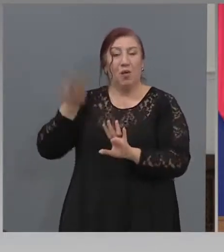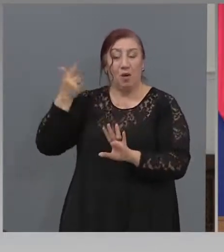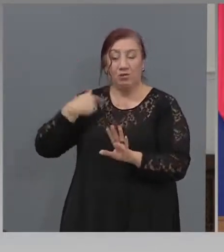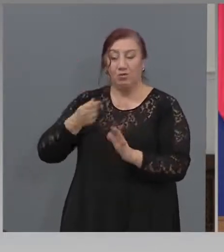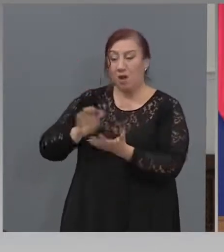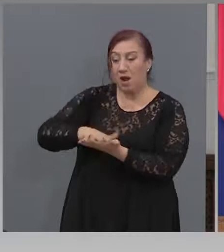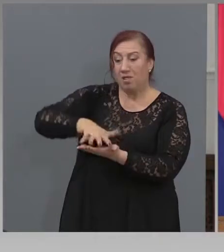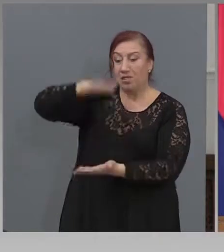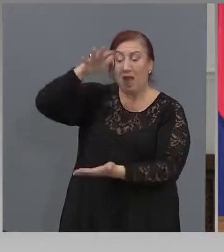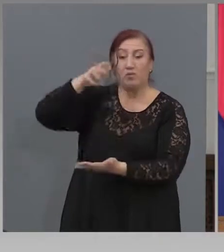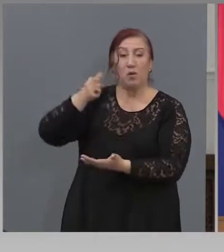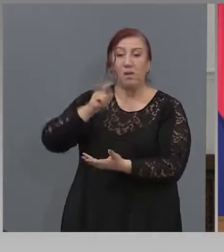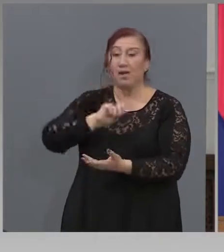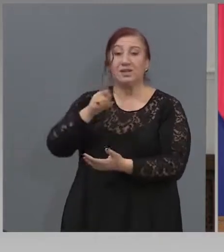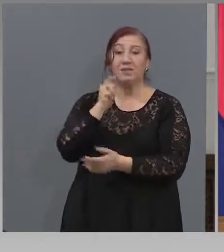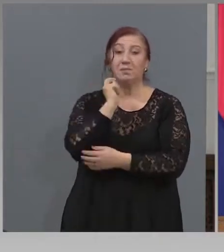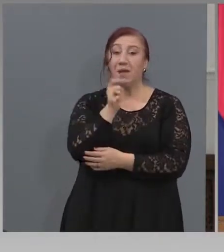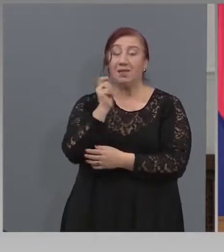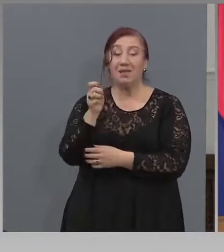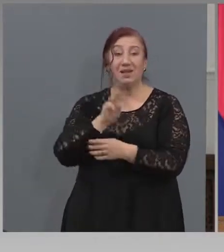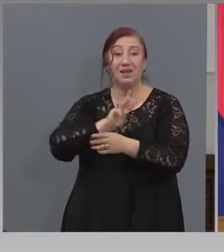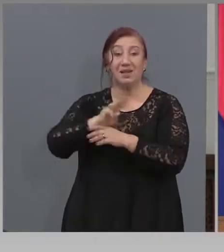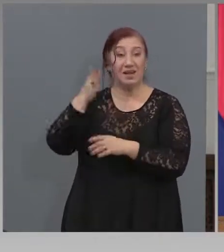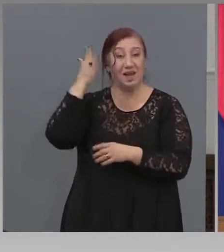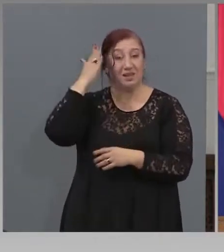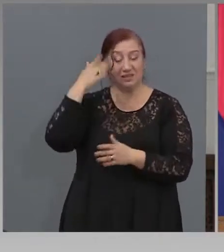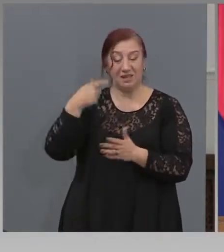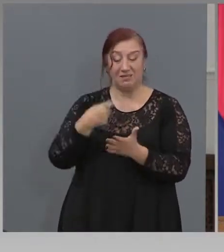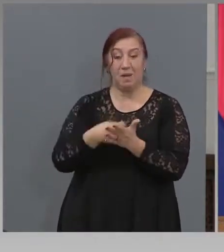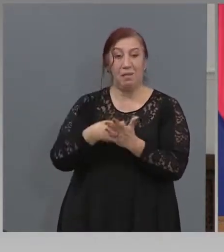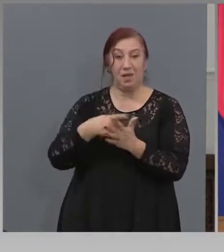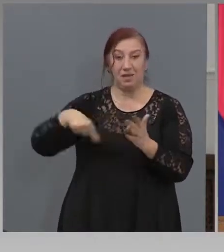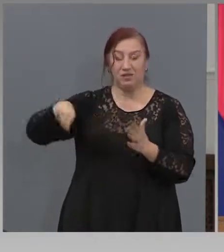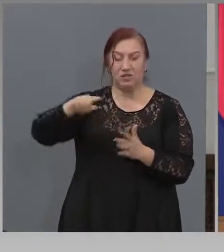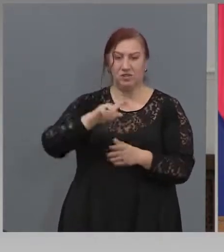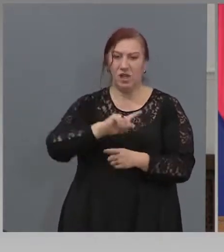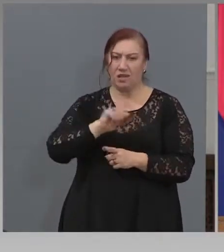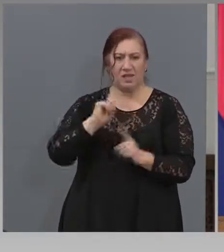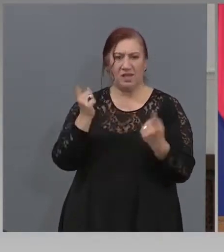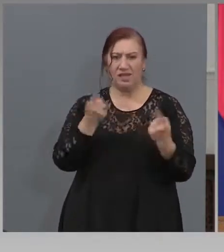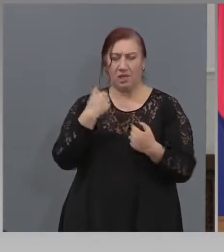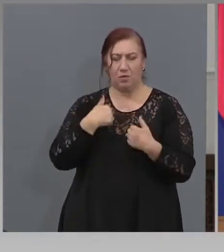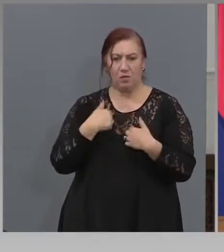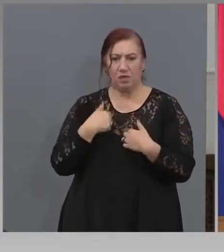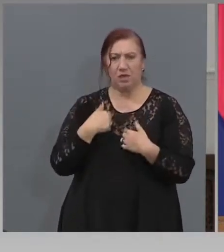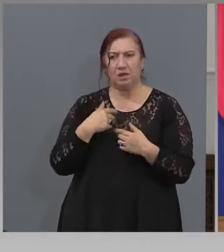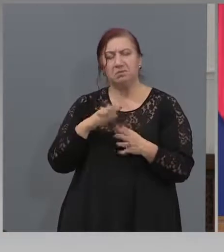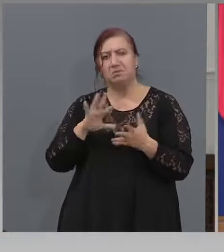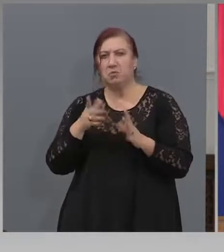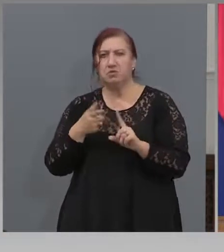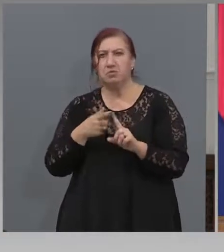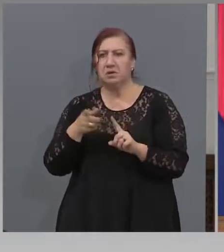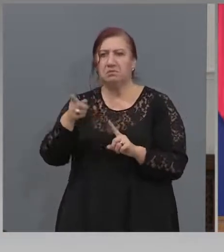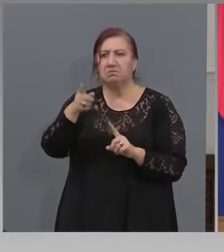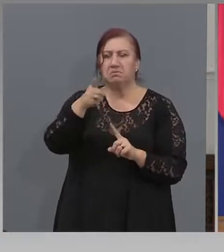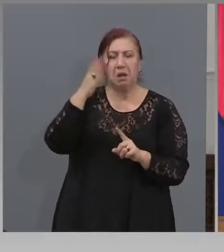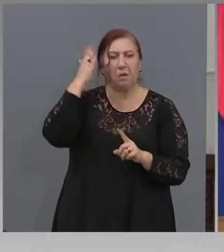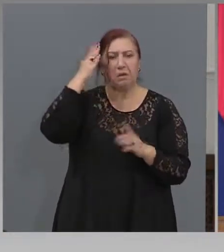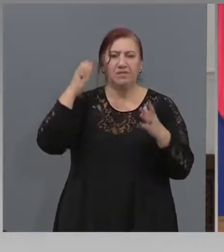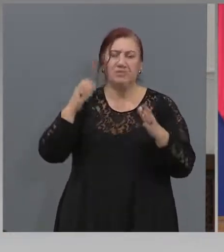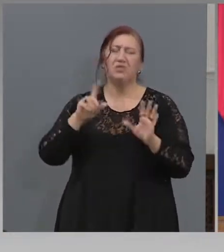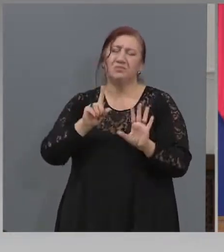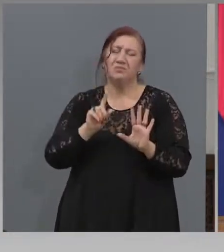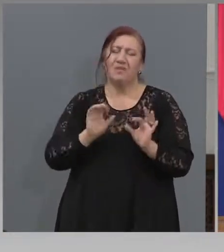13-та заплата в държавата. Не само ние, което и да е правителство. Не си спомня. Може и да имамо, не си спомня, да не кажа нещо.